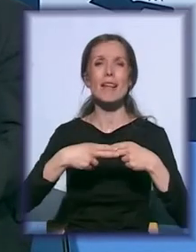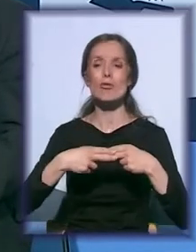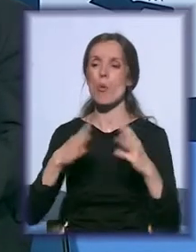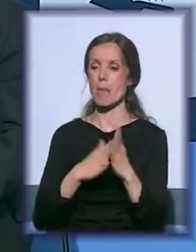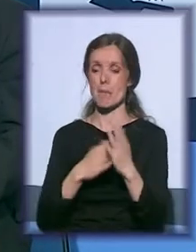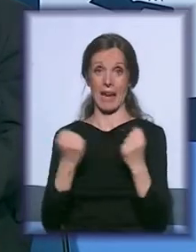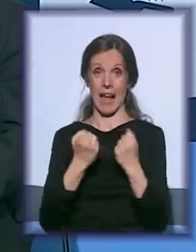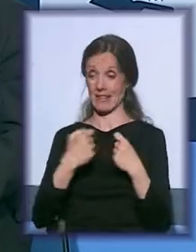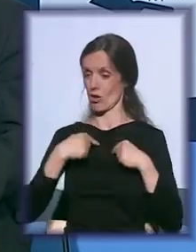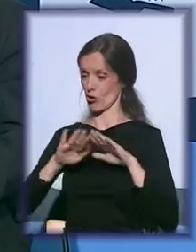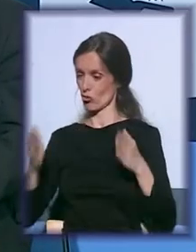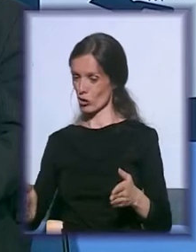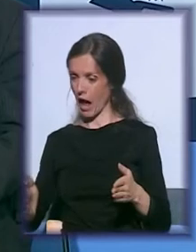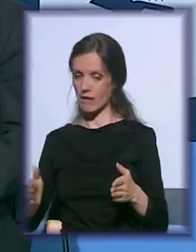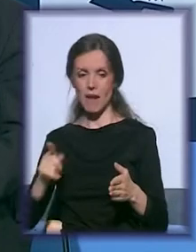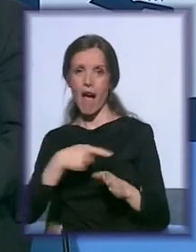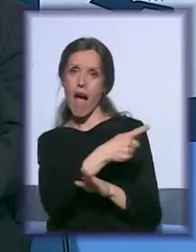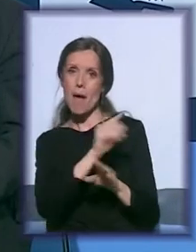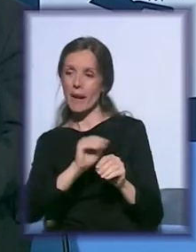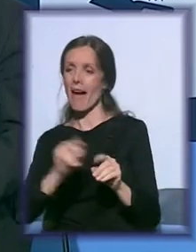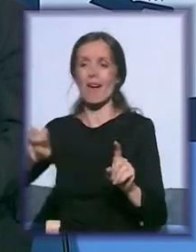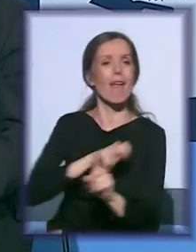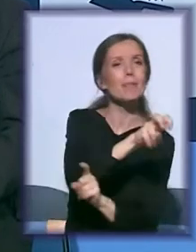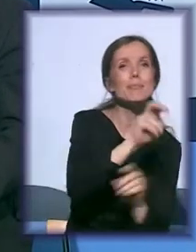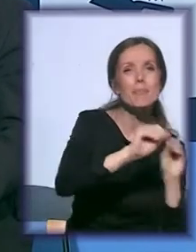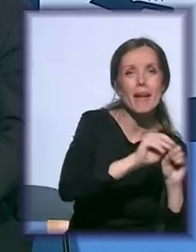koji su na štandoje mogu da dođu da prisutu u tim predavanjima.